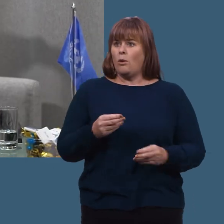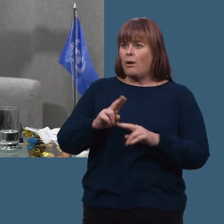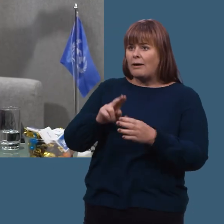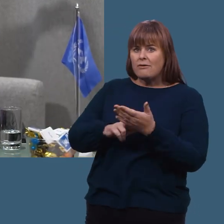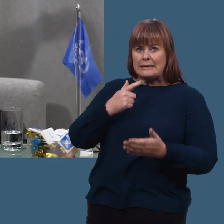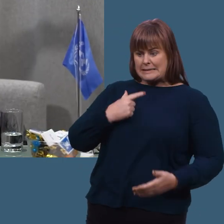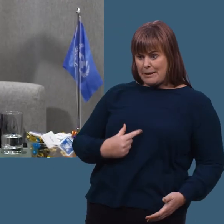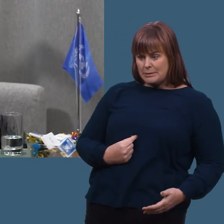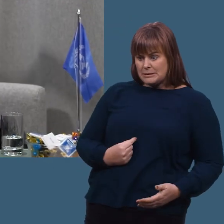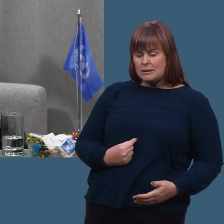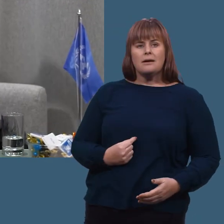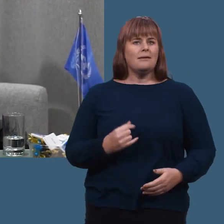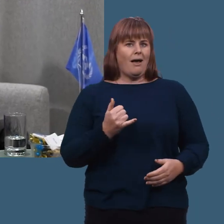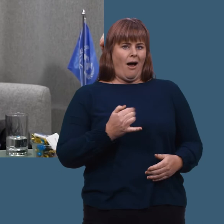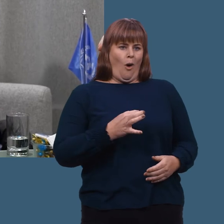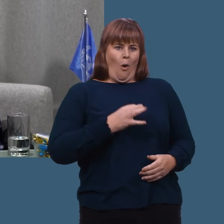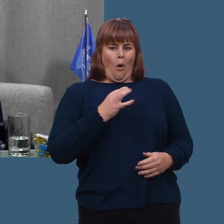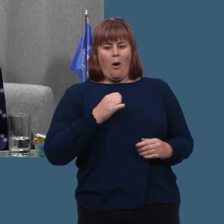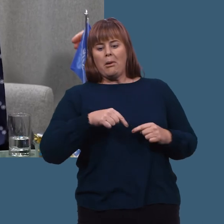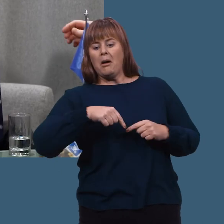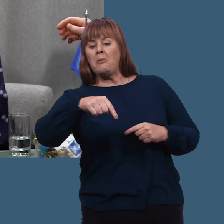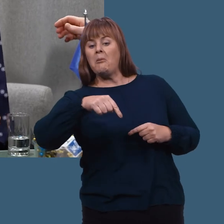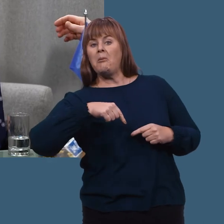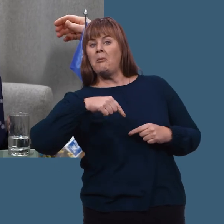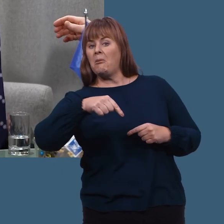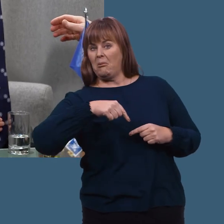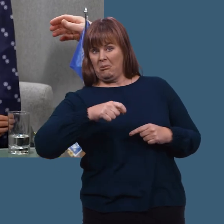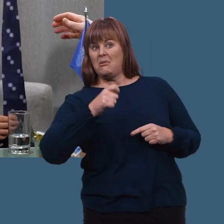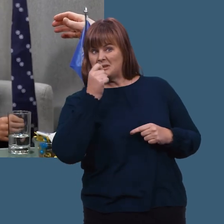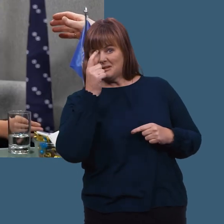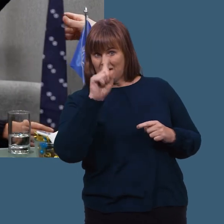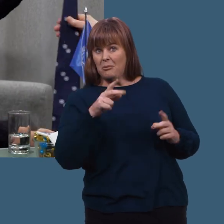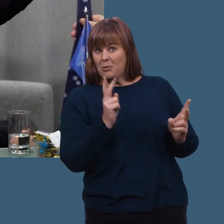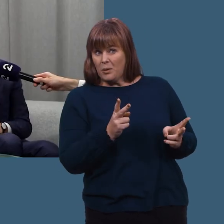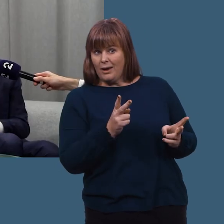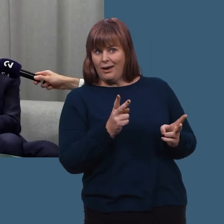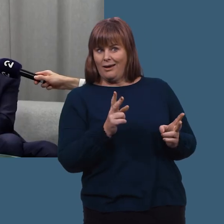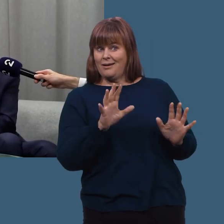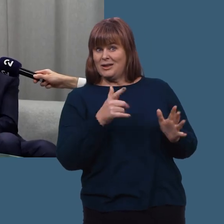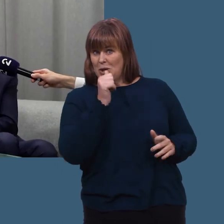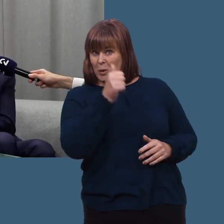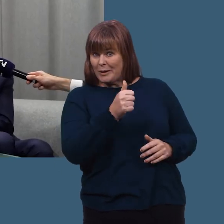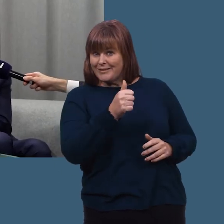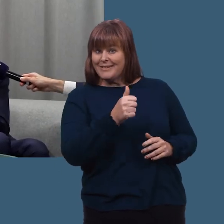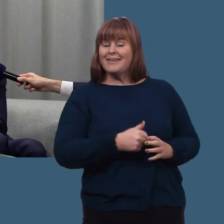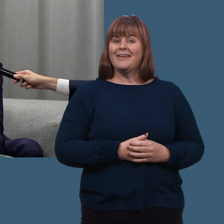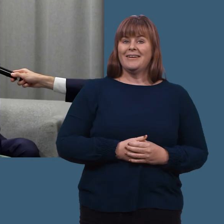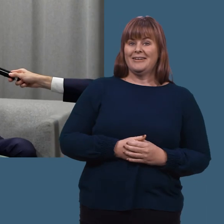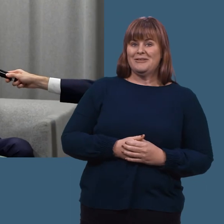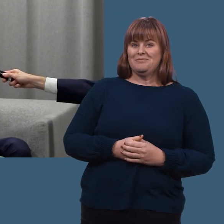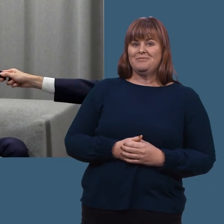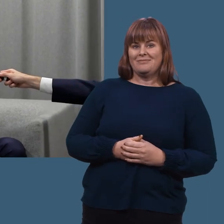et FN-slips. Vi håper du får bruk for det en gang i nær fremtid. For vi synes det er ganske kult.